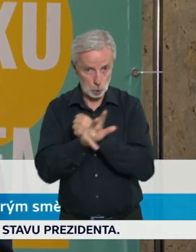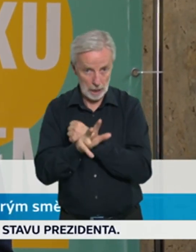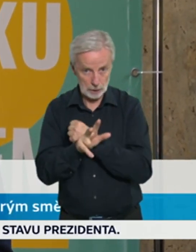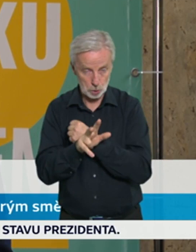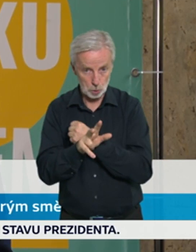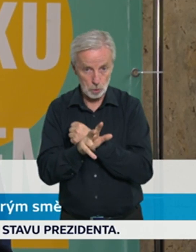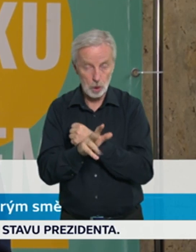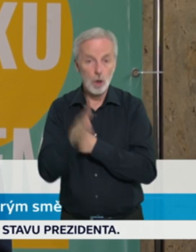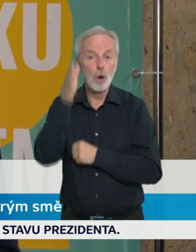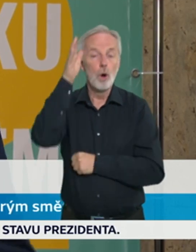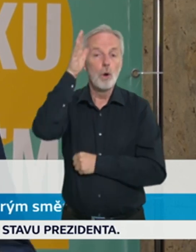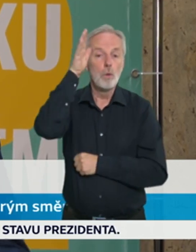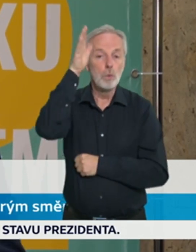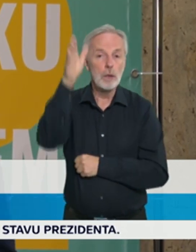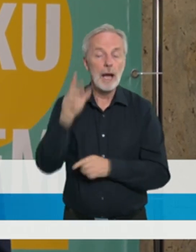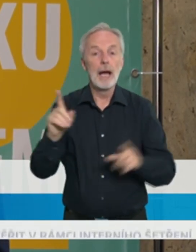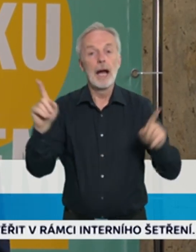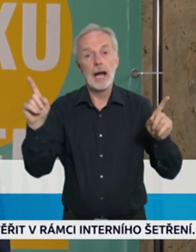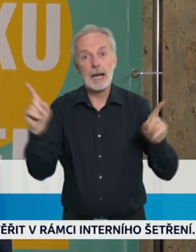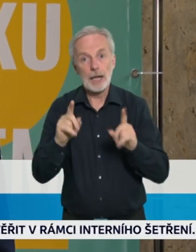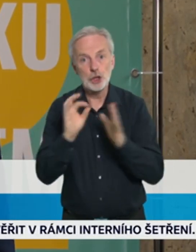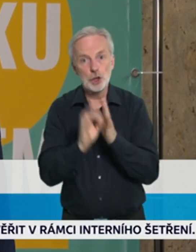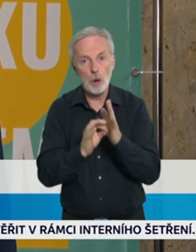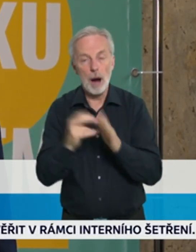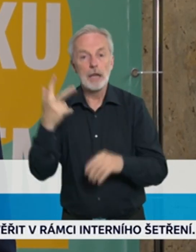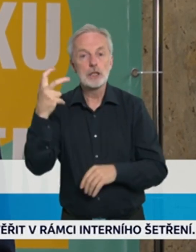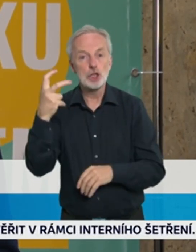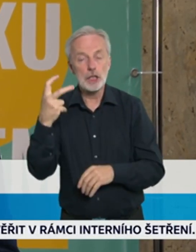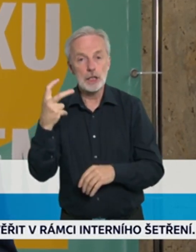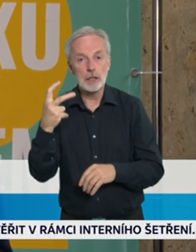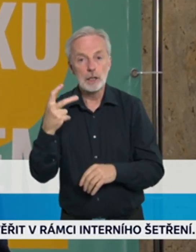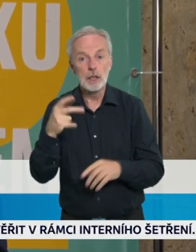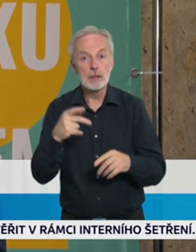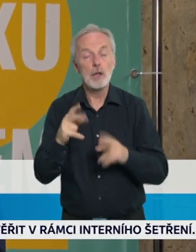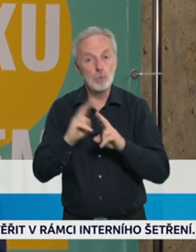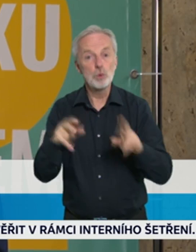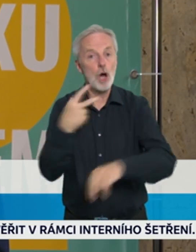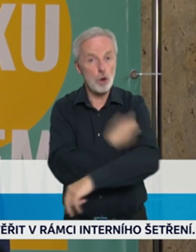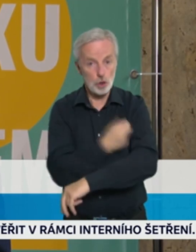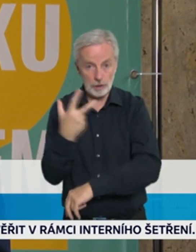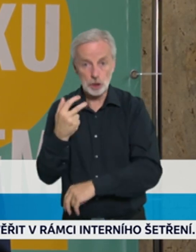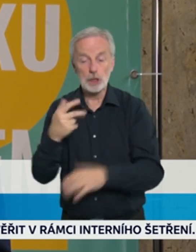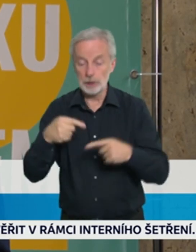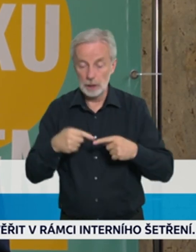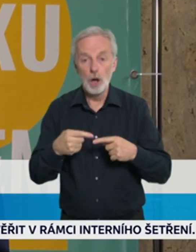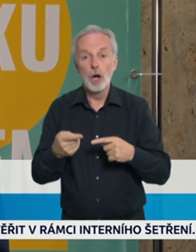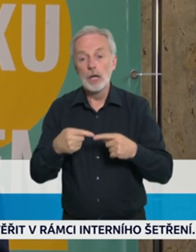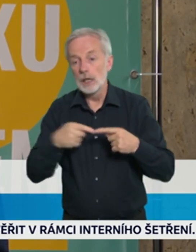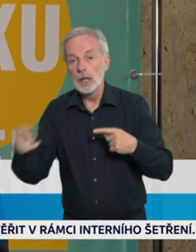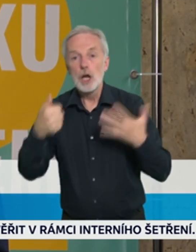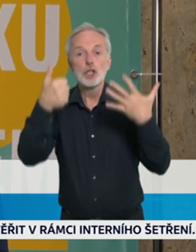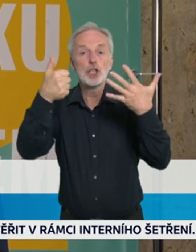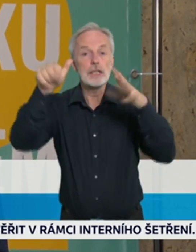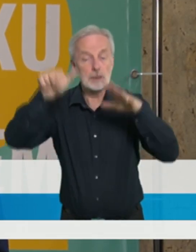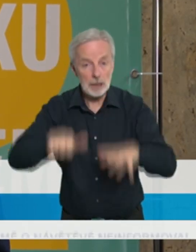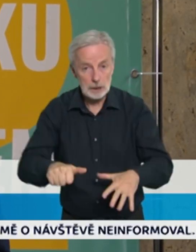podání té posilující dávky na 6 měsíců. Všichni, kteří se to týká, tak dostanou